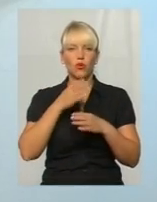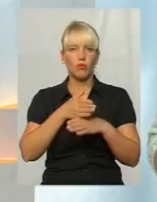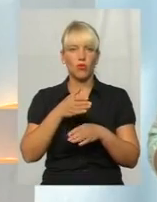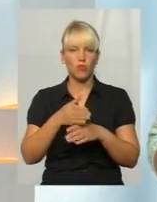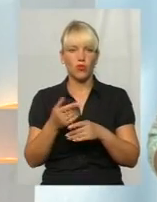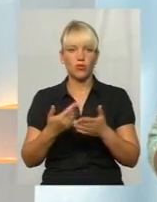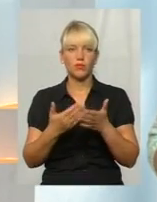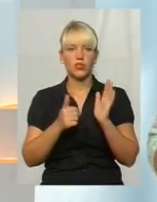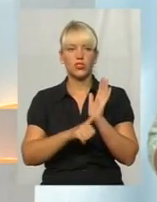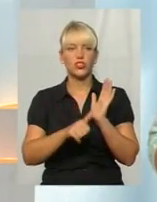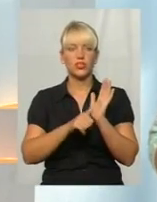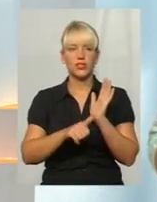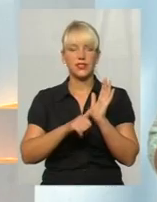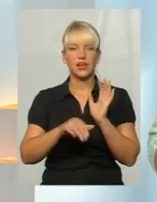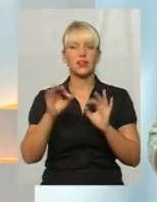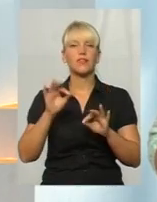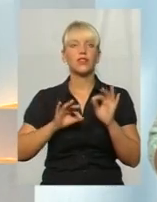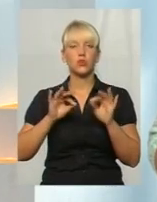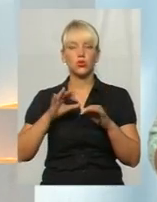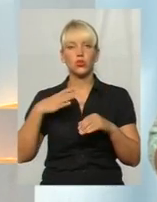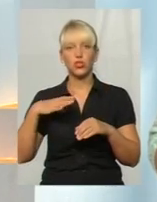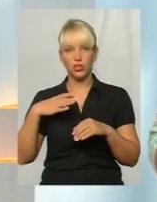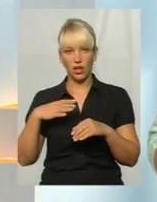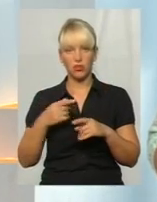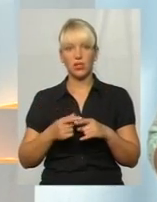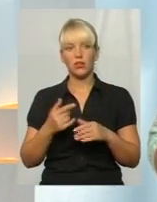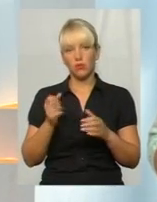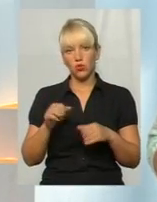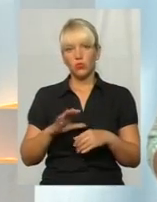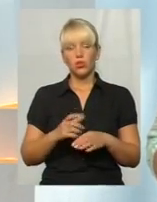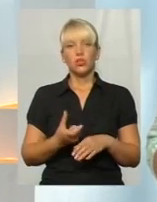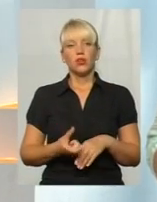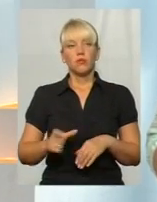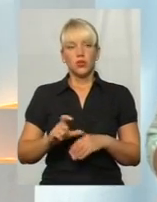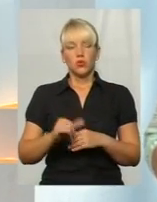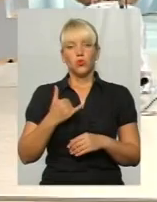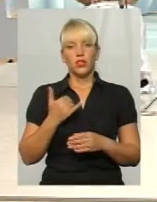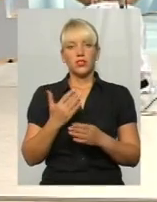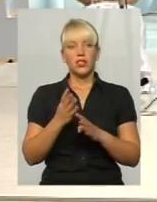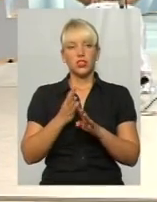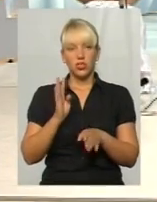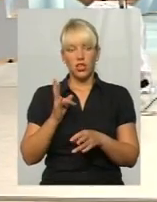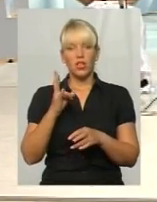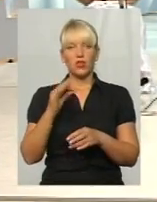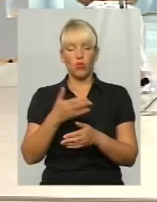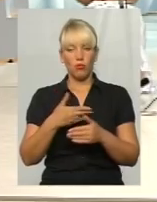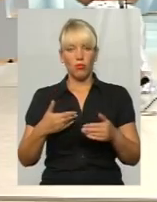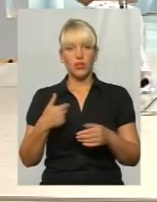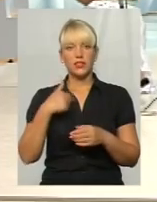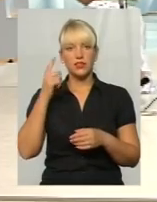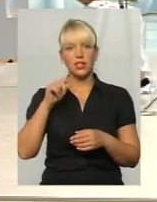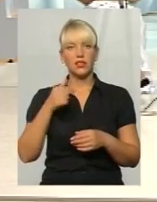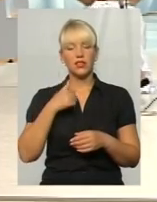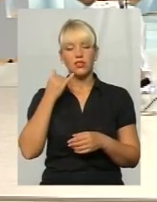вже десь до 60 чоловік чекають, навіть більше. У нас є черга, але ми, знаєте, я дзвонила